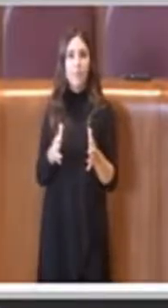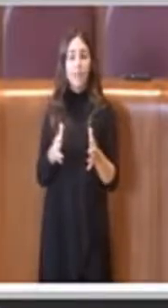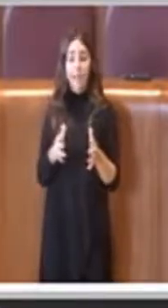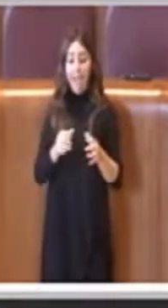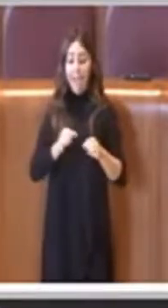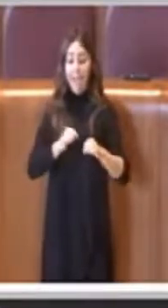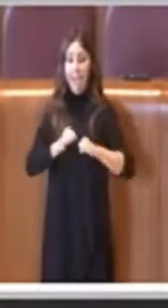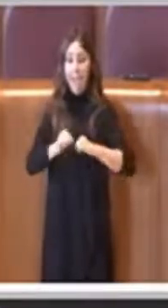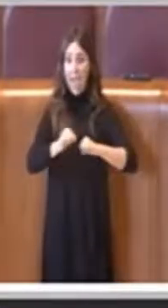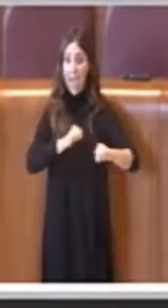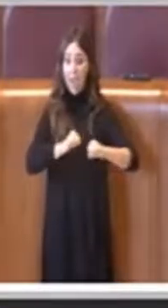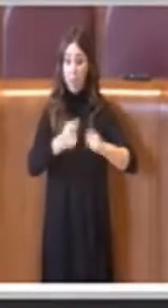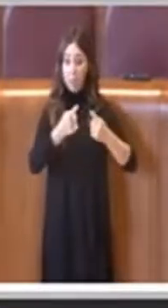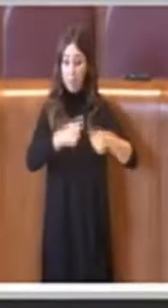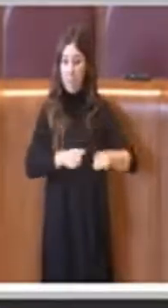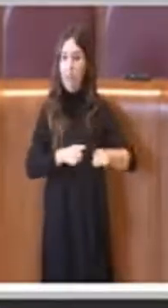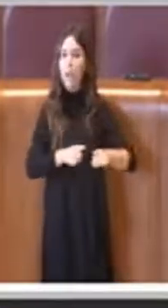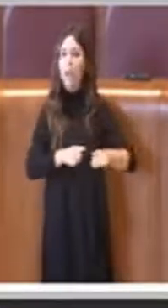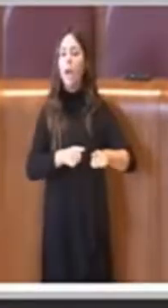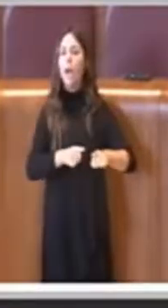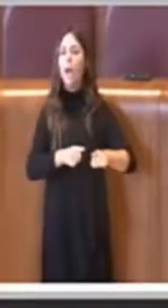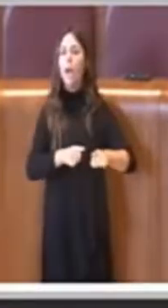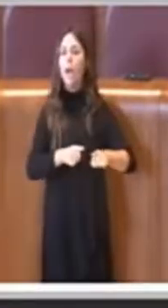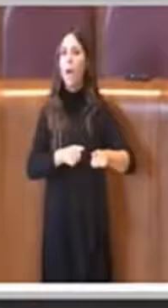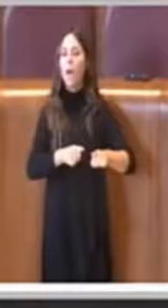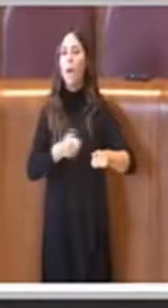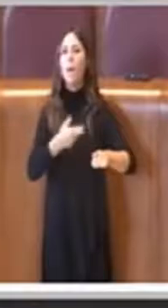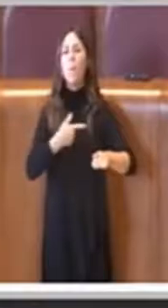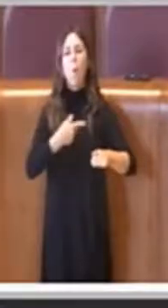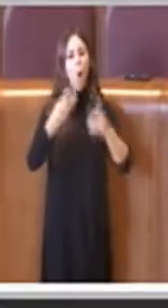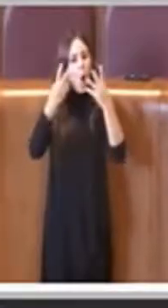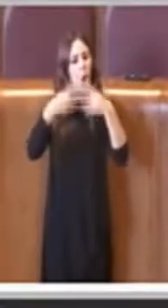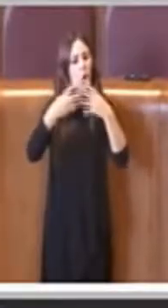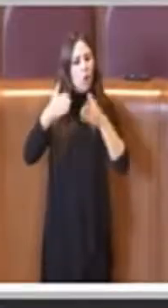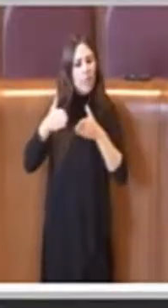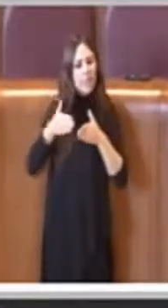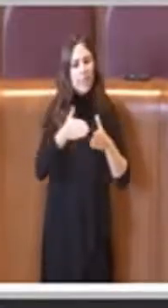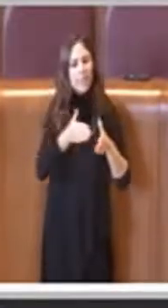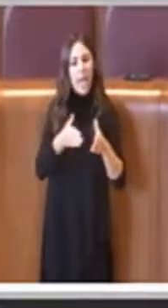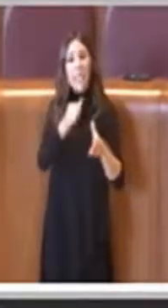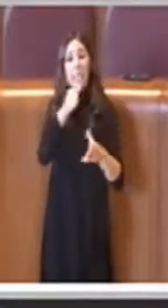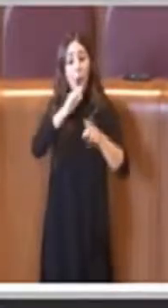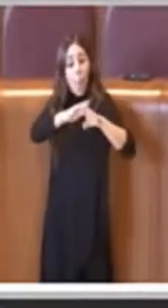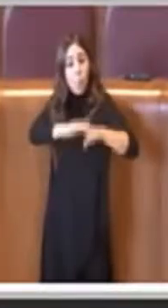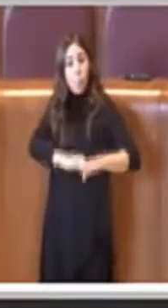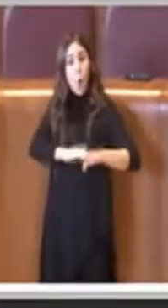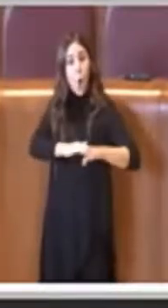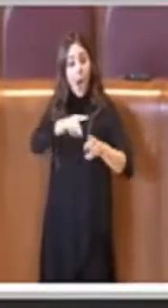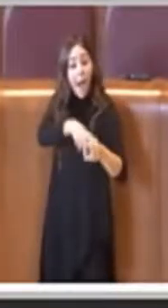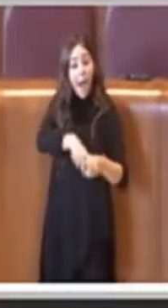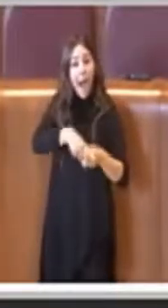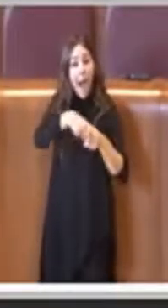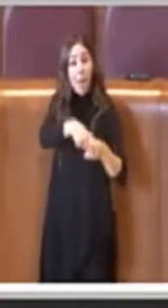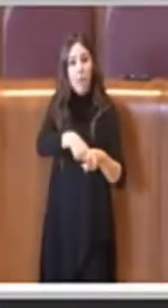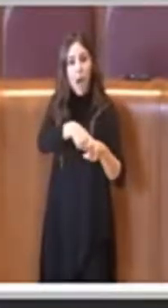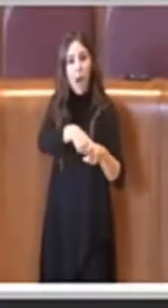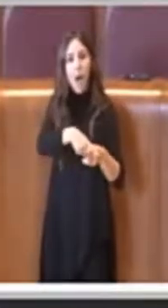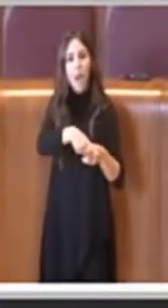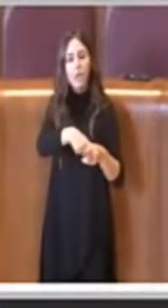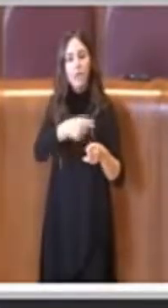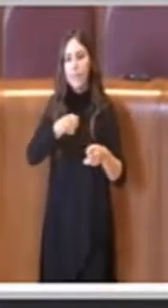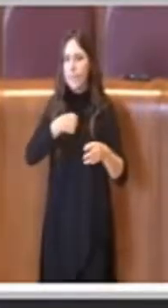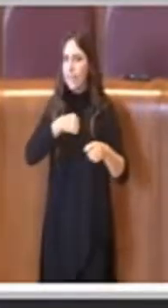amministrazione per ragionare sulle strade da percorrere a tutela dei cavalli e questa amministrazione